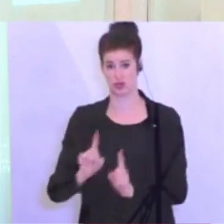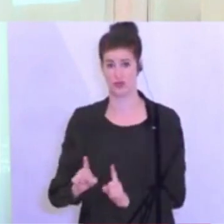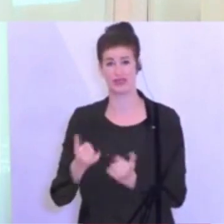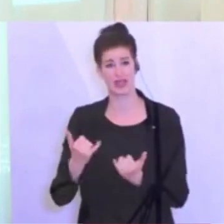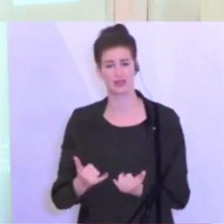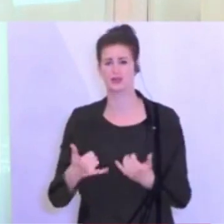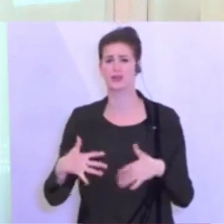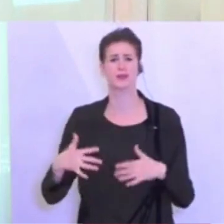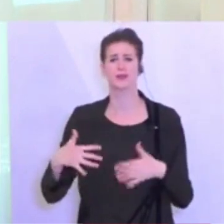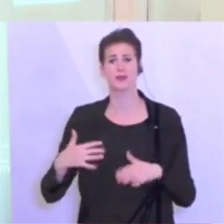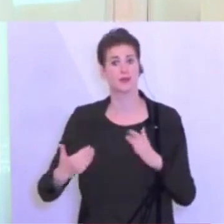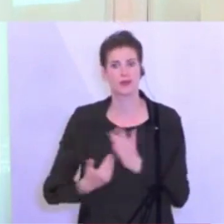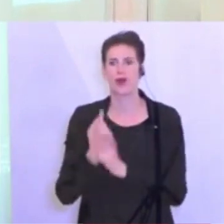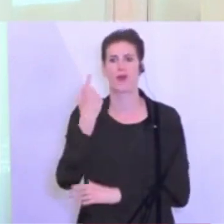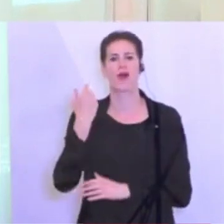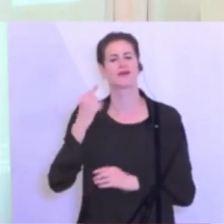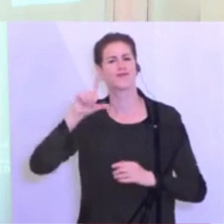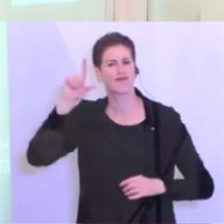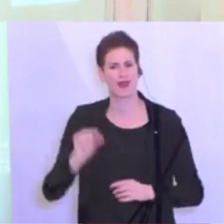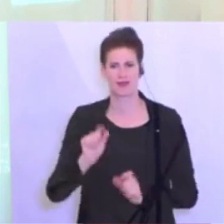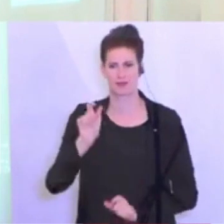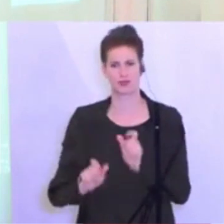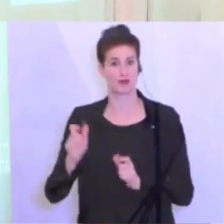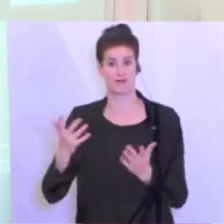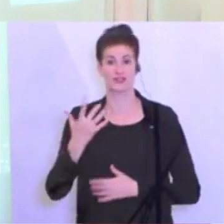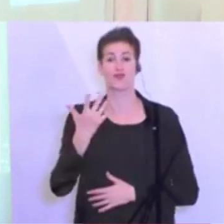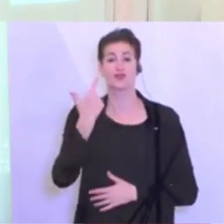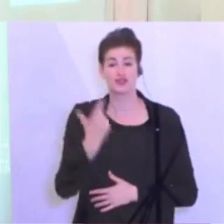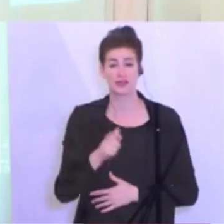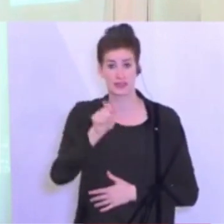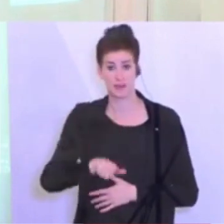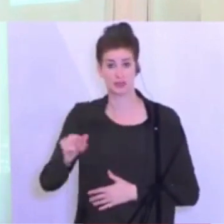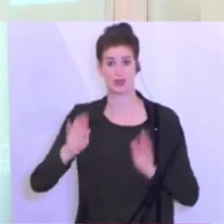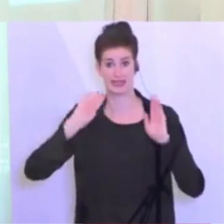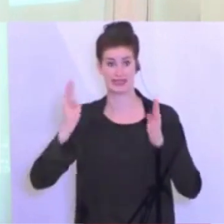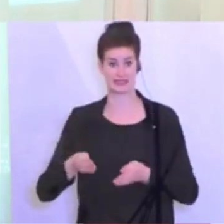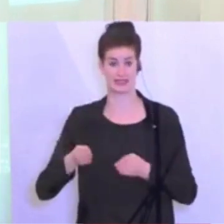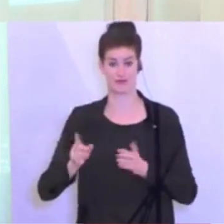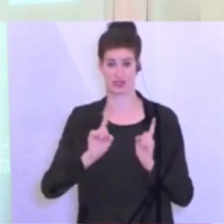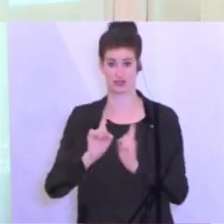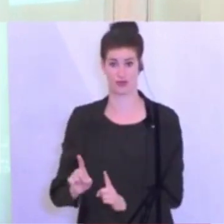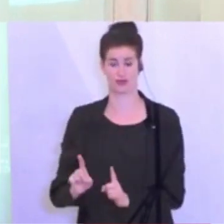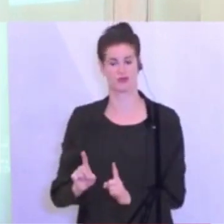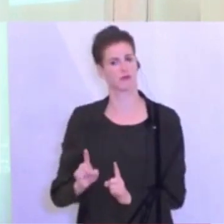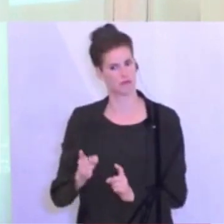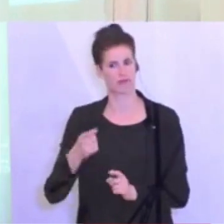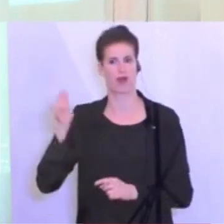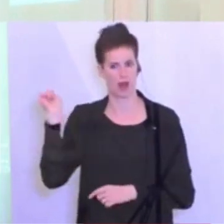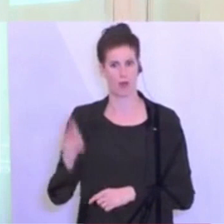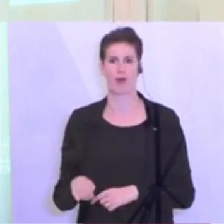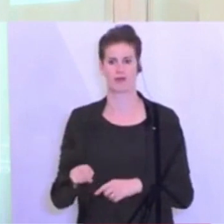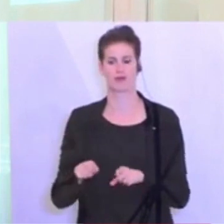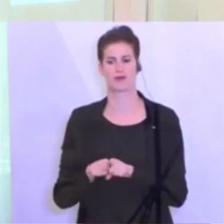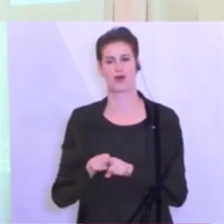Tiefstwert seit ganz langer Zeit, nämlich 25 Personen in den Intensivstationen. Auch dort ein Minus von